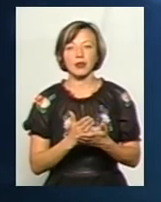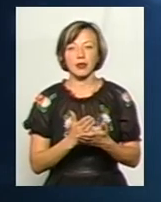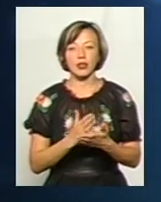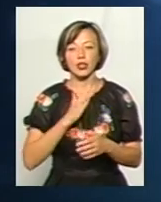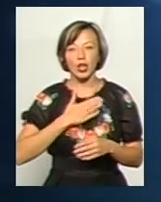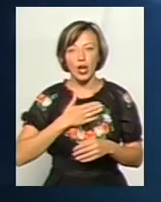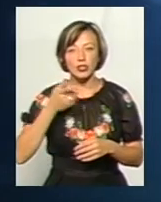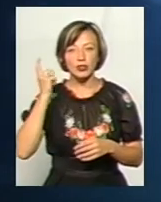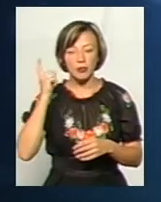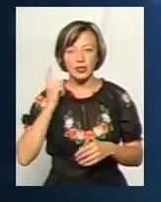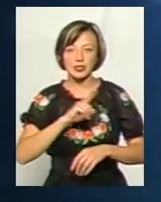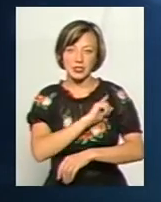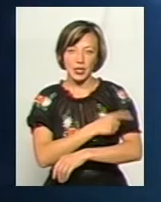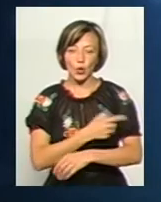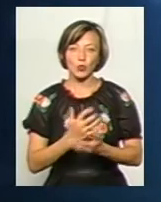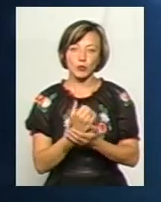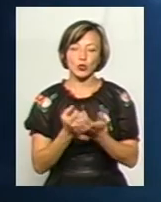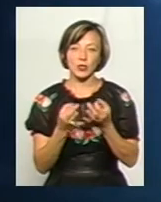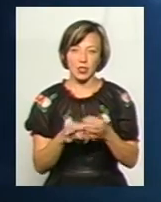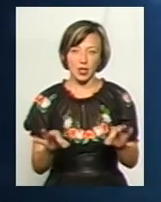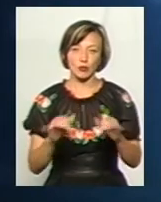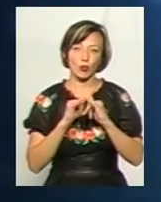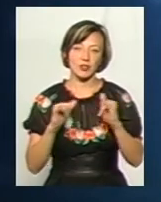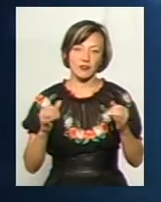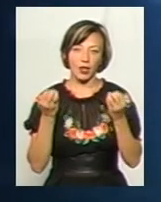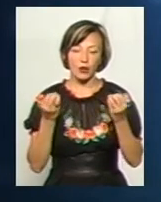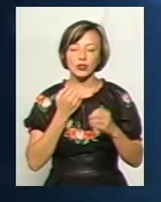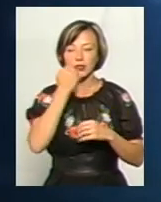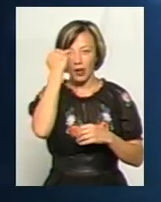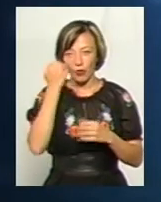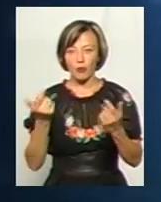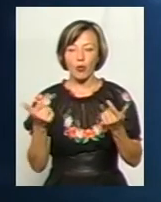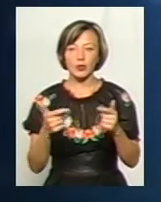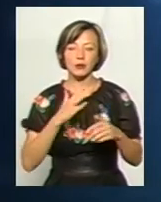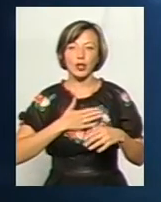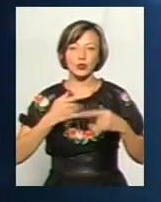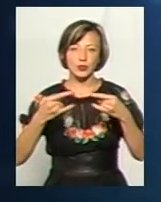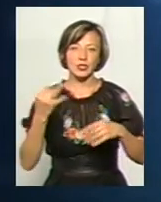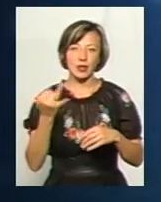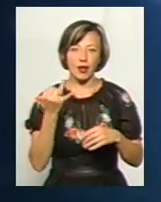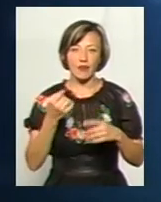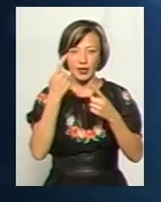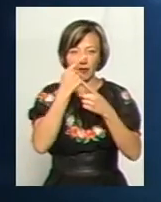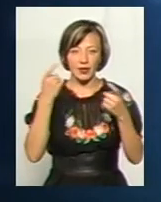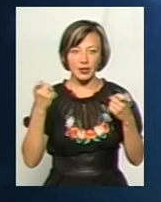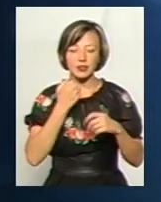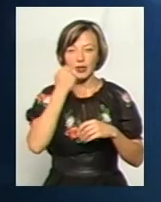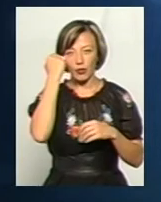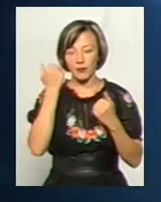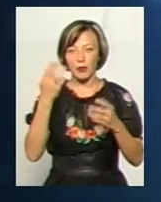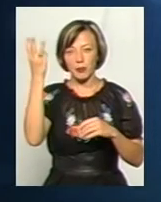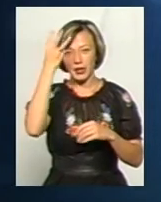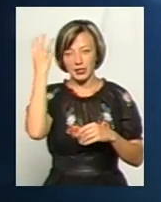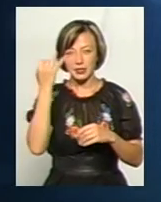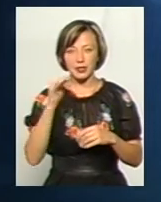мати наші предки – сильну, успішну, незалежну і процвітаючу. Дякую гостям нашої студії за цікавий ефір. Дякуємо вам,